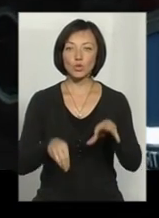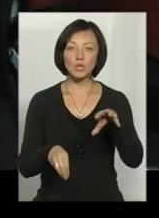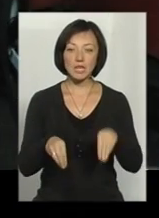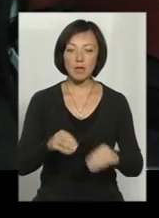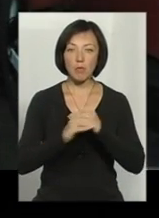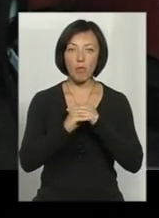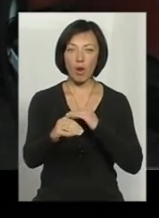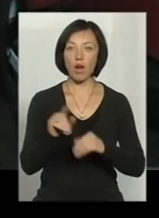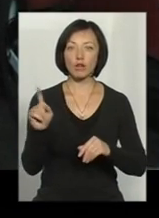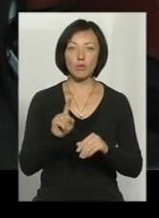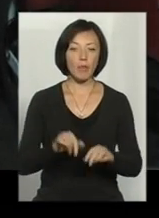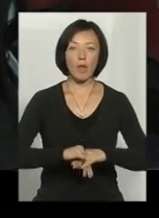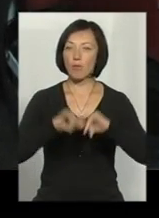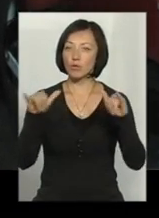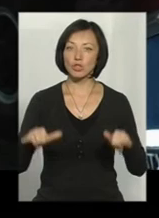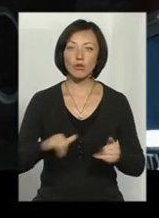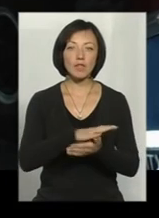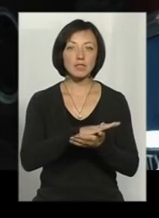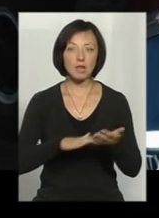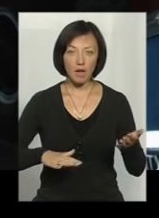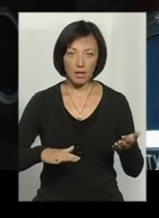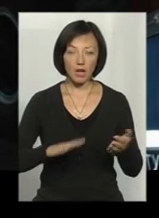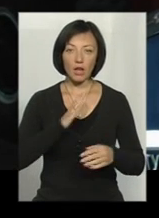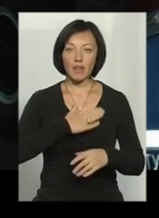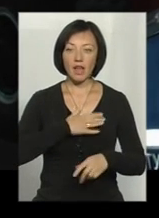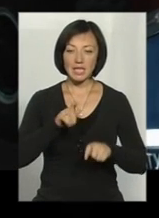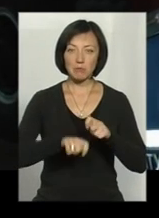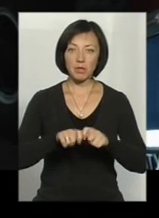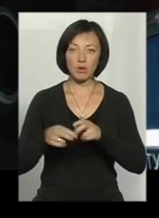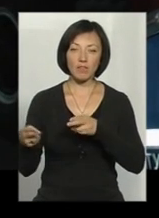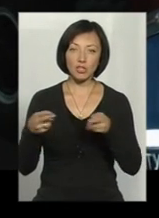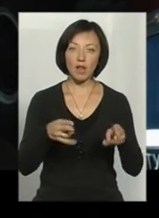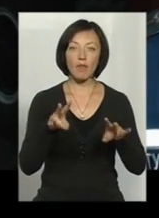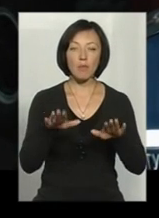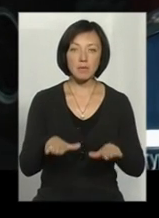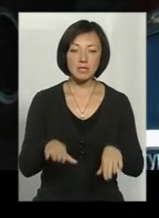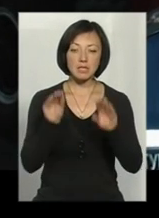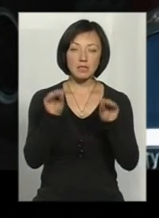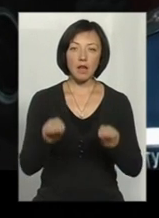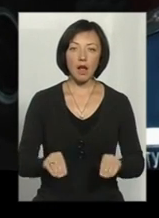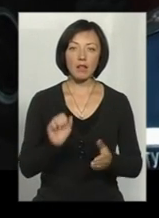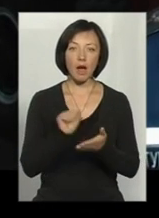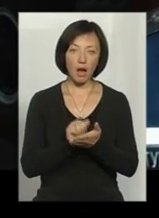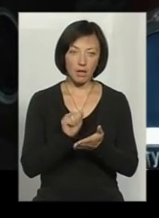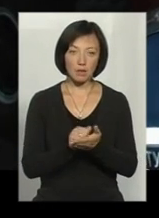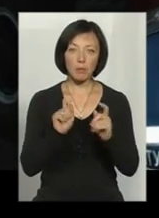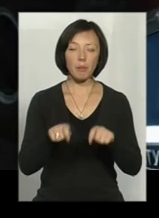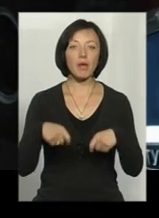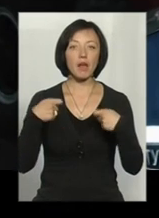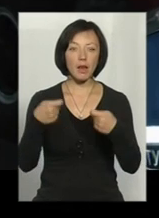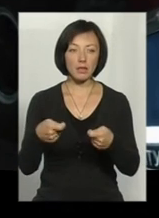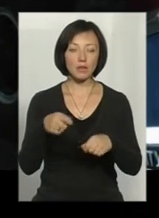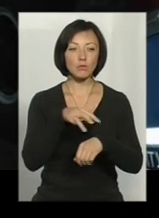не поширювалася далі. Наші інспектори, які в'їжджали на місце, склали акти, акти передані